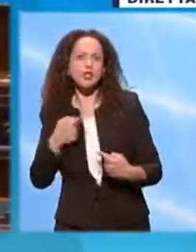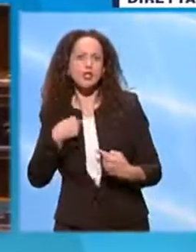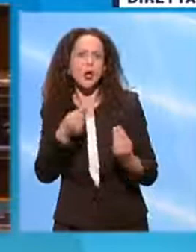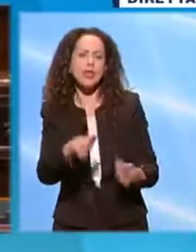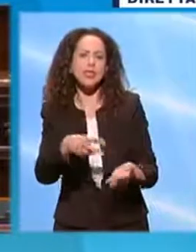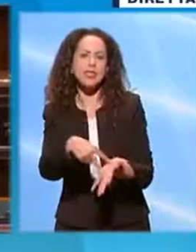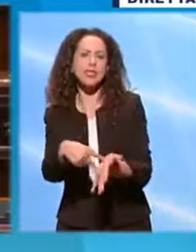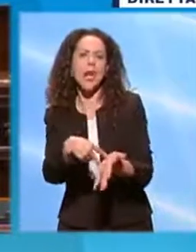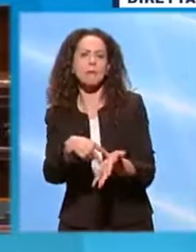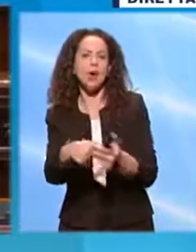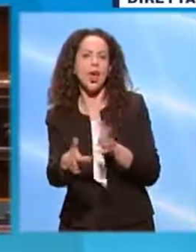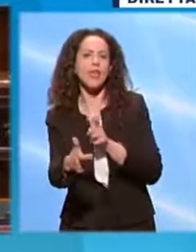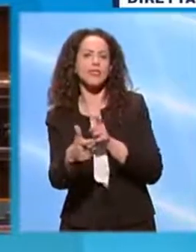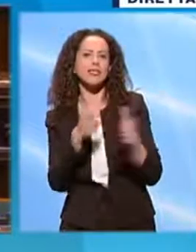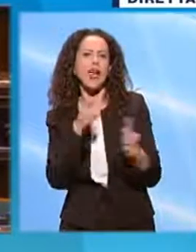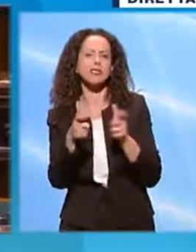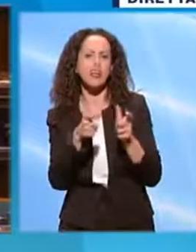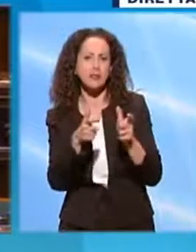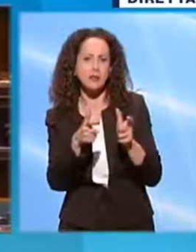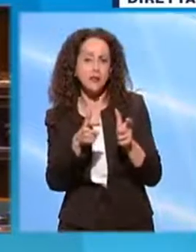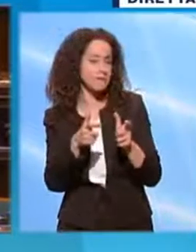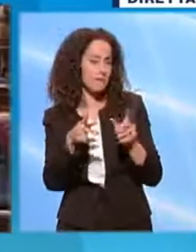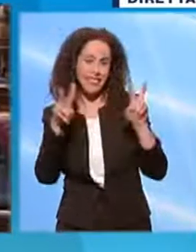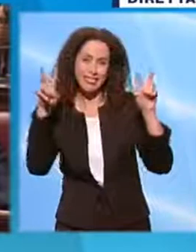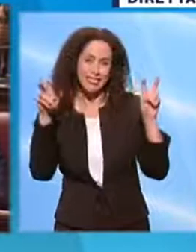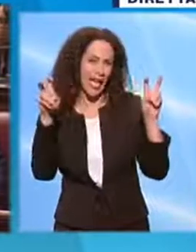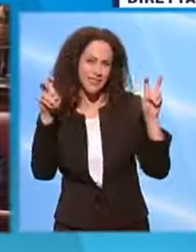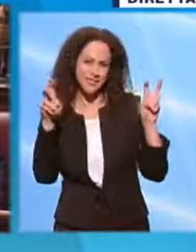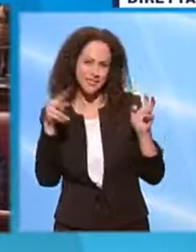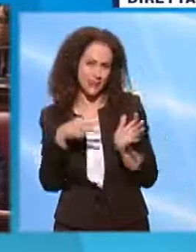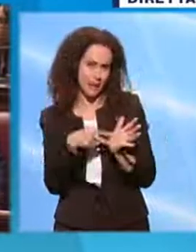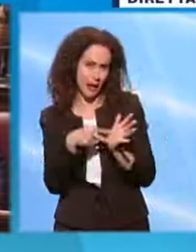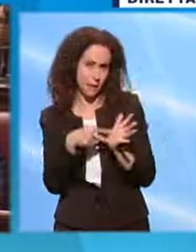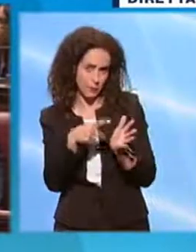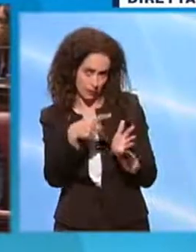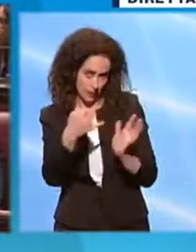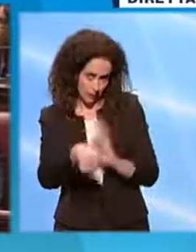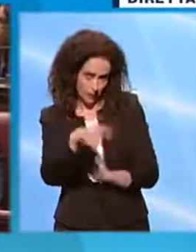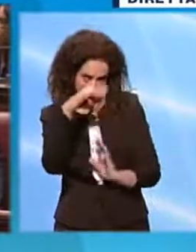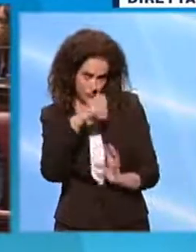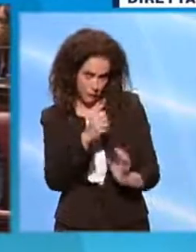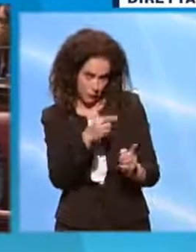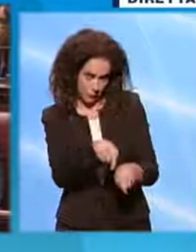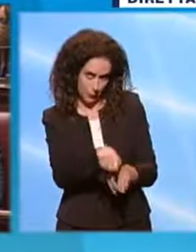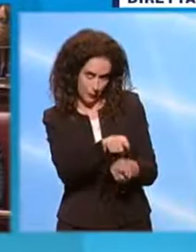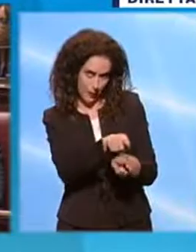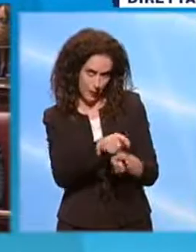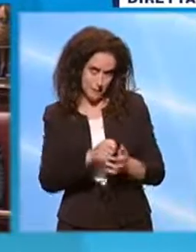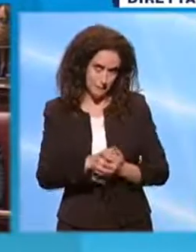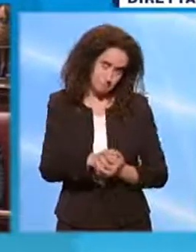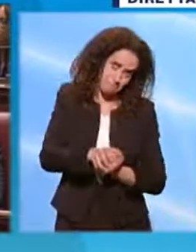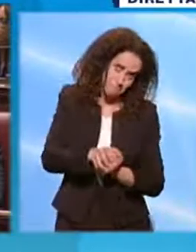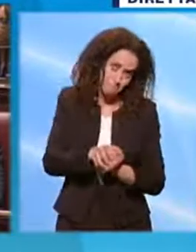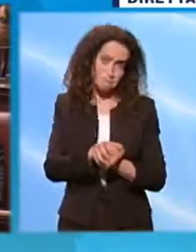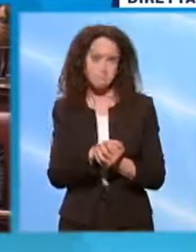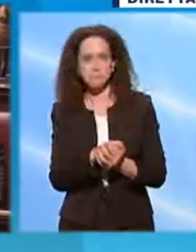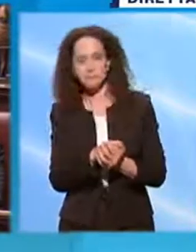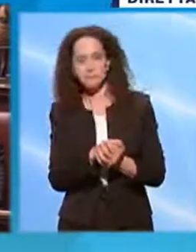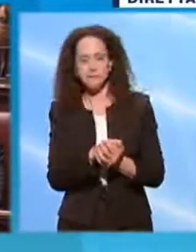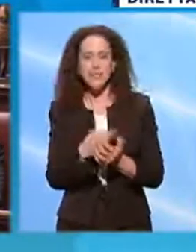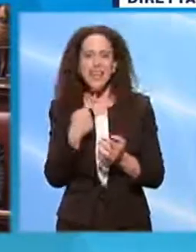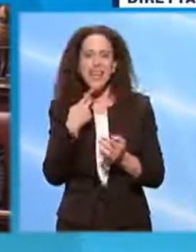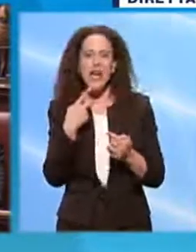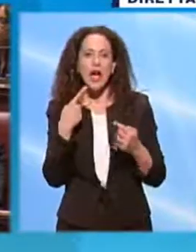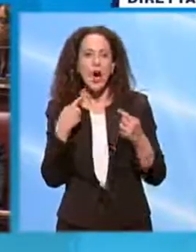è una tesi fragile. Penso che alla fine se ne renda conto anche lei. Anzi, guardi, la durezza delle